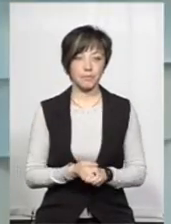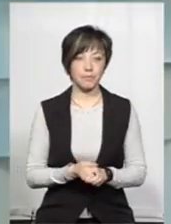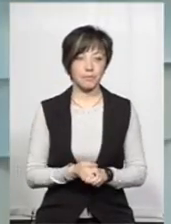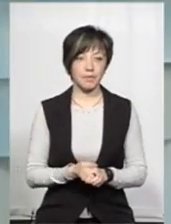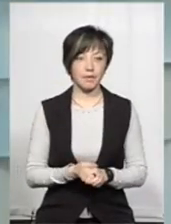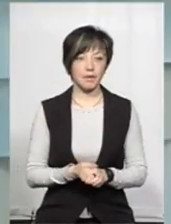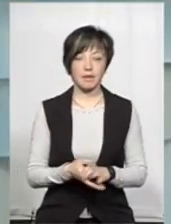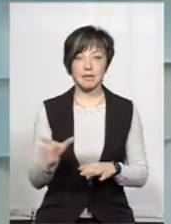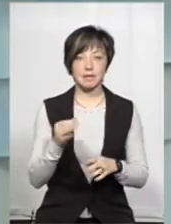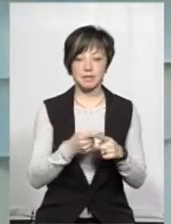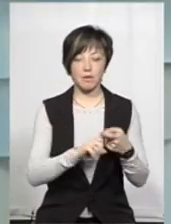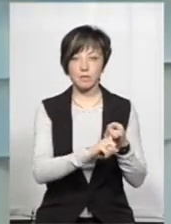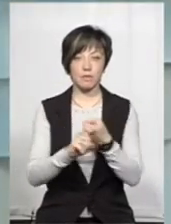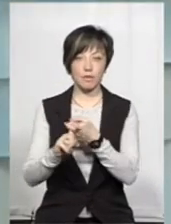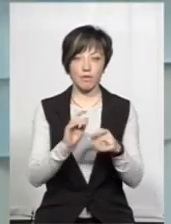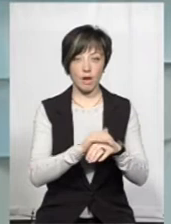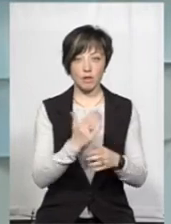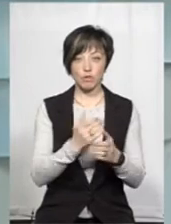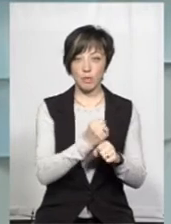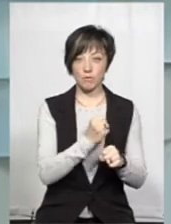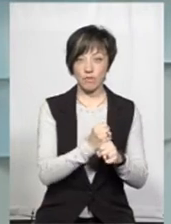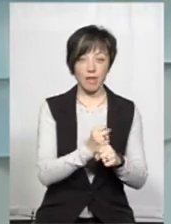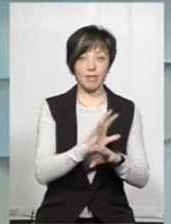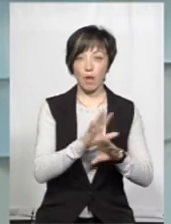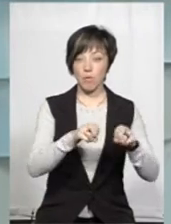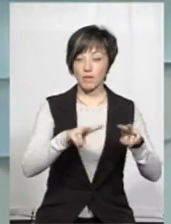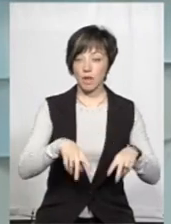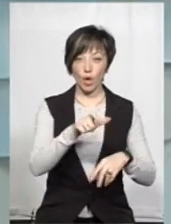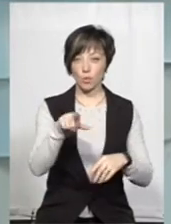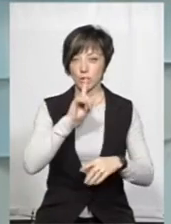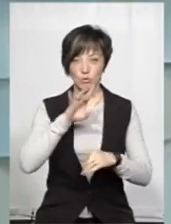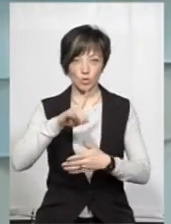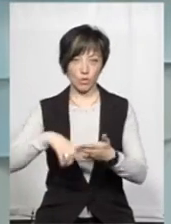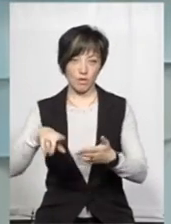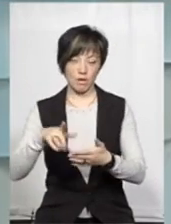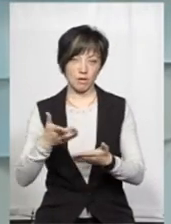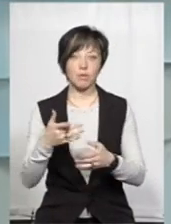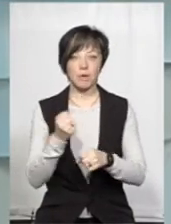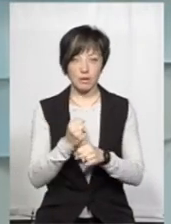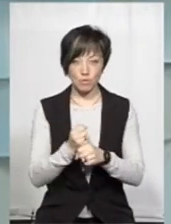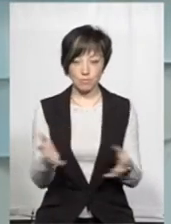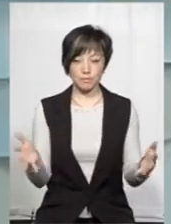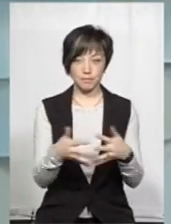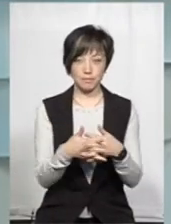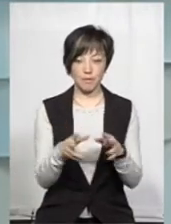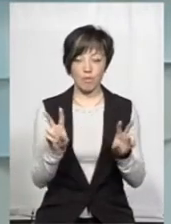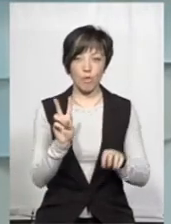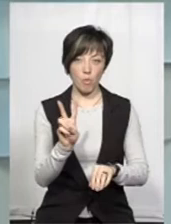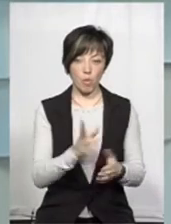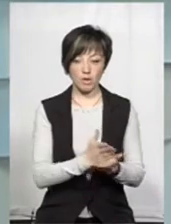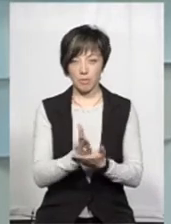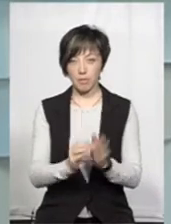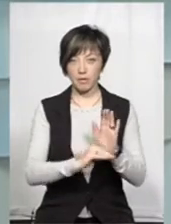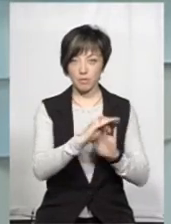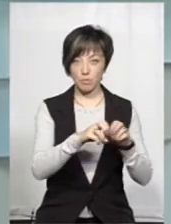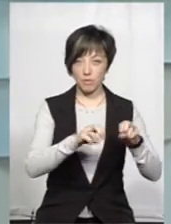Ну, це взаємопов'язані фактори, тому що, якщо будуть працювати непрофесіонали, люди їм не будуть довіряти. Тому ми працюємо в обох напрямках і